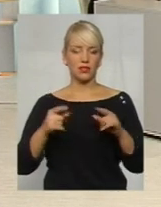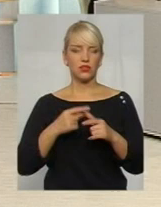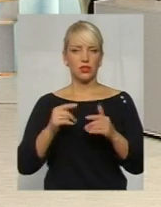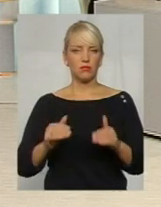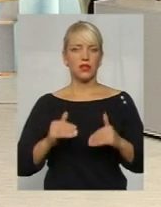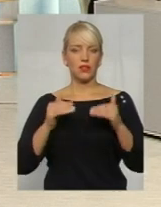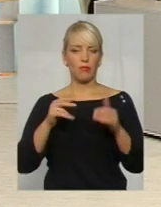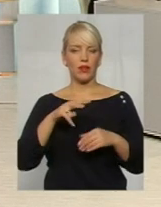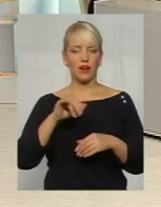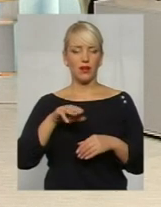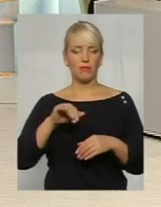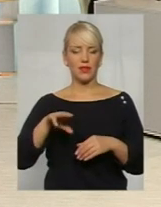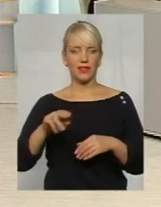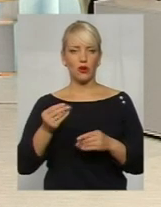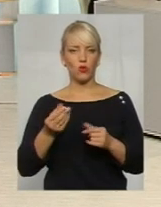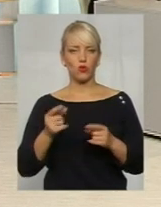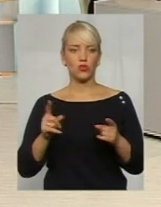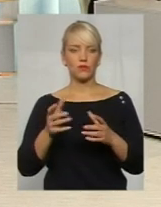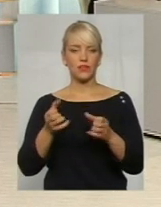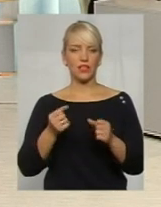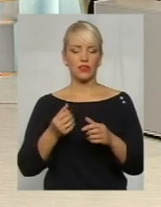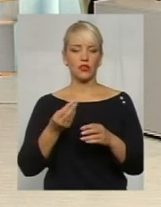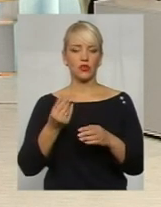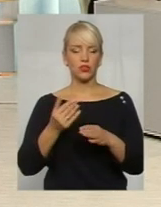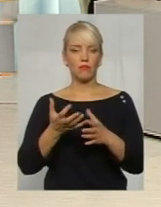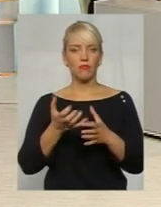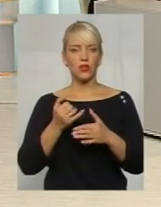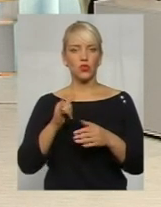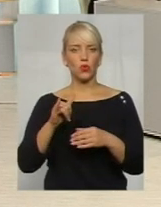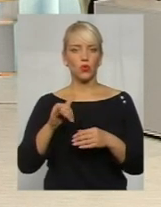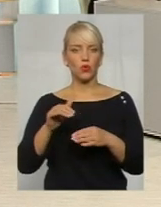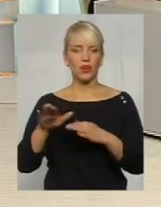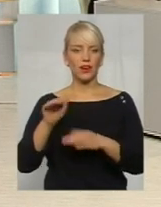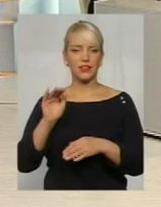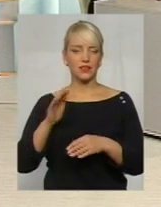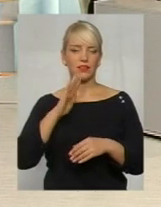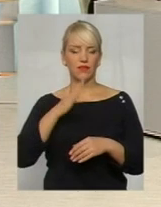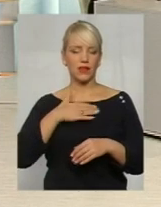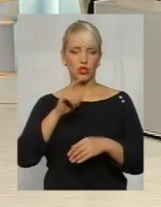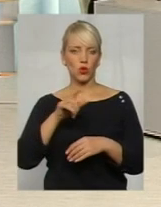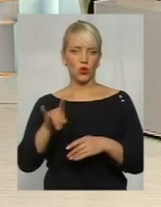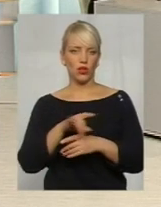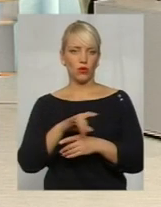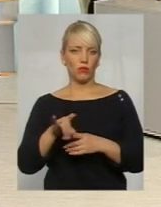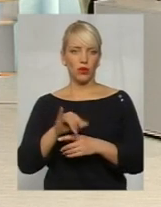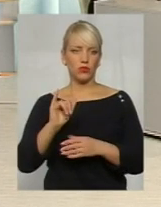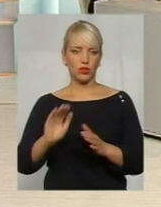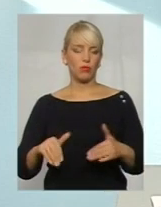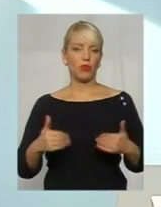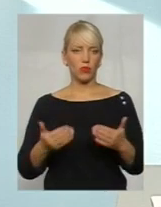зняття коштів, щоб взяти в кредит більше грошей. Наших громадян ошукують, а саме пропонують